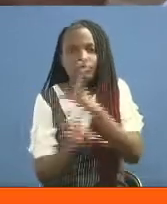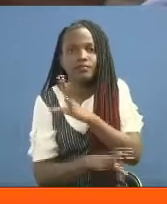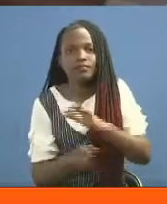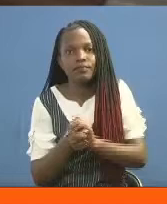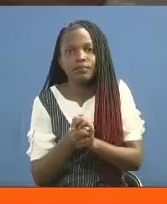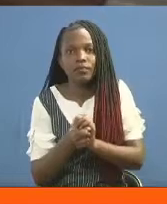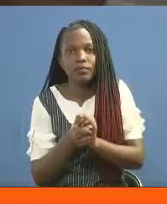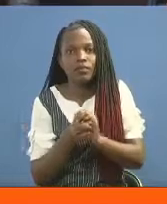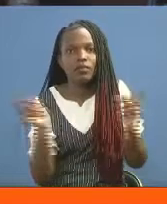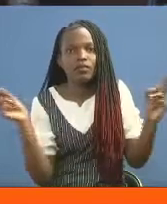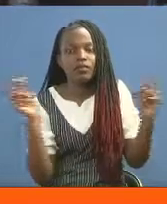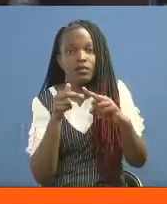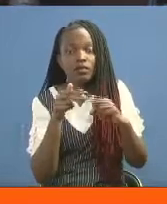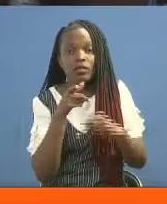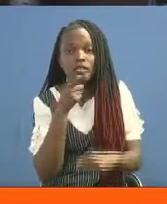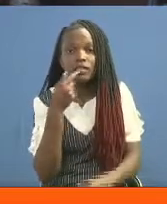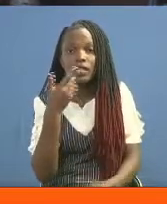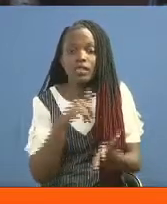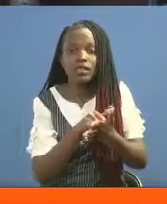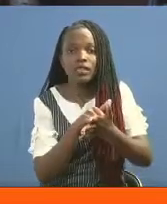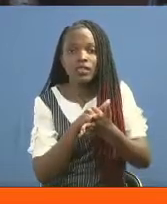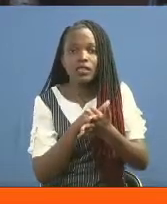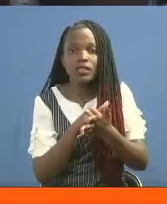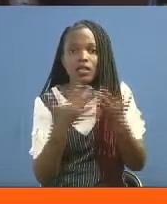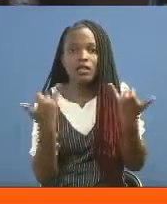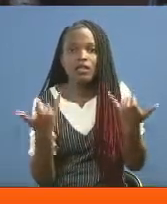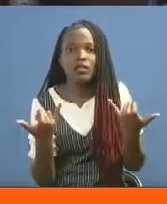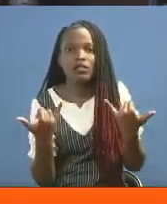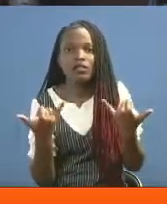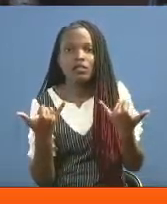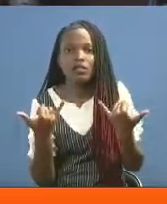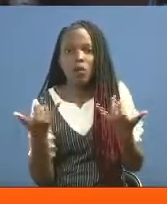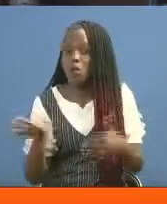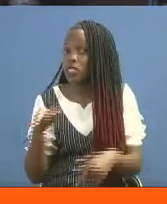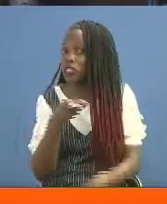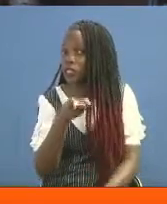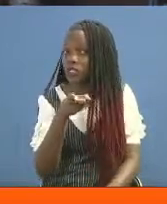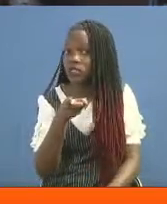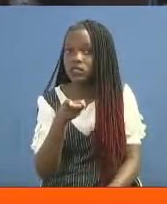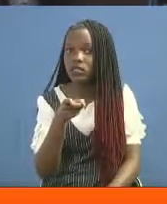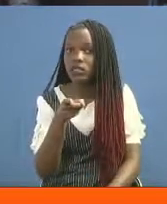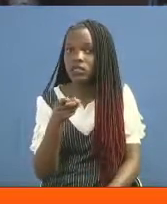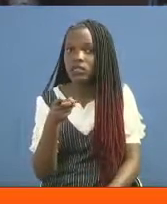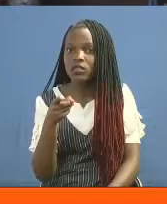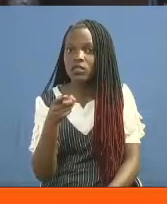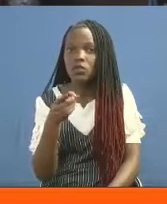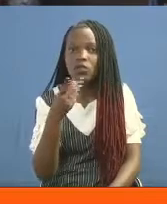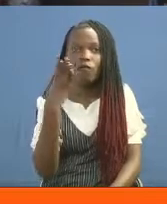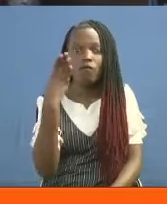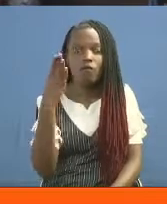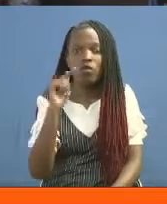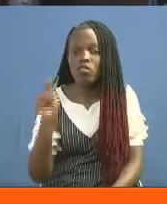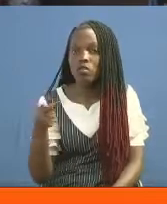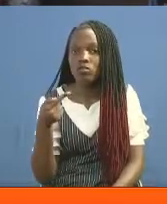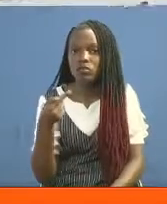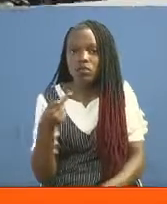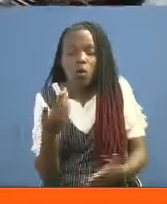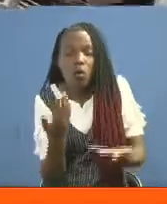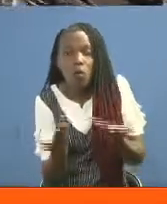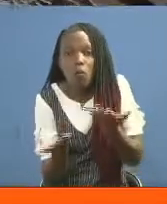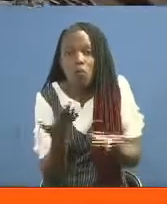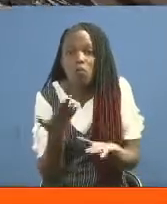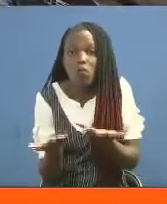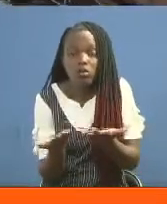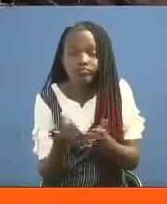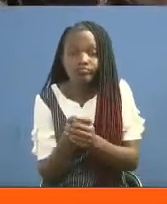Takuimu kutoka weza raya afya ino nyesha kuwa. Kwa sasa mtahu wa kibira umerekodi visa elfu une ukilinganisha na